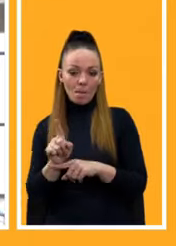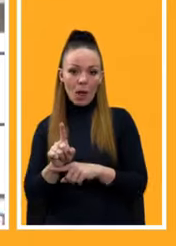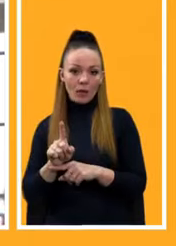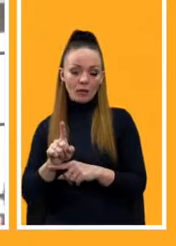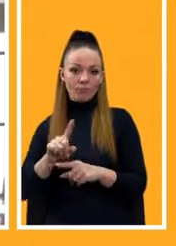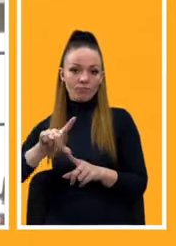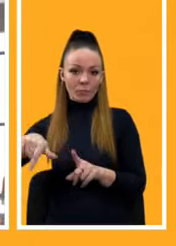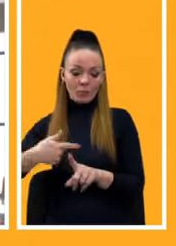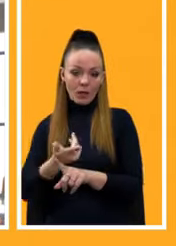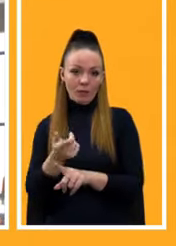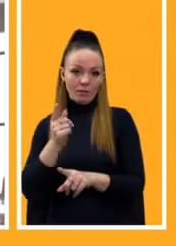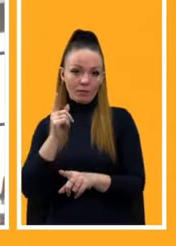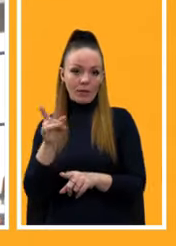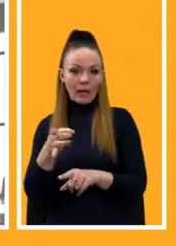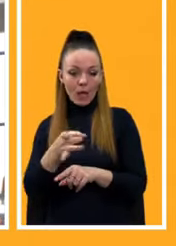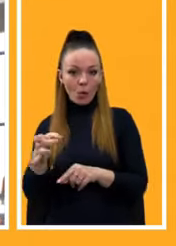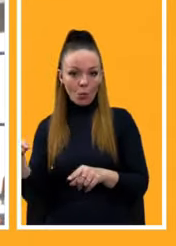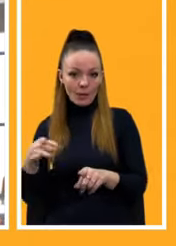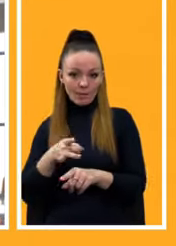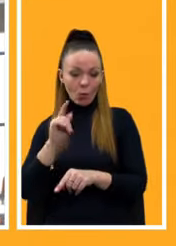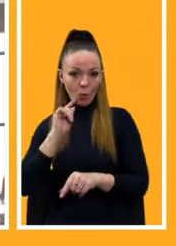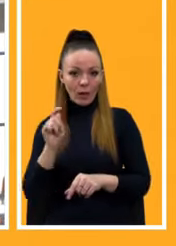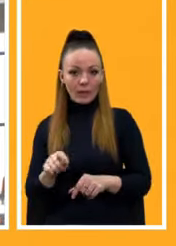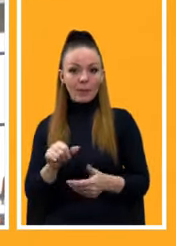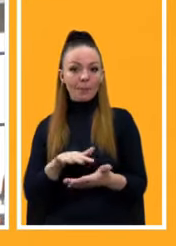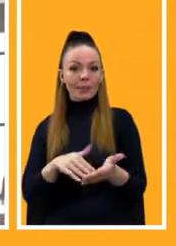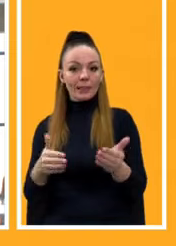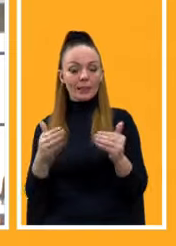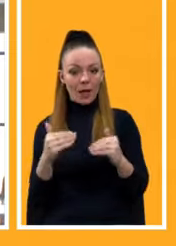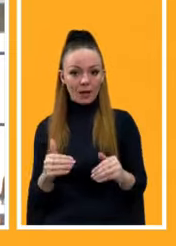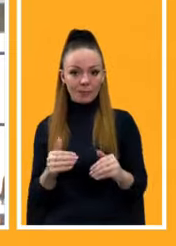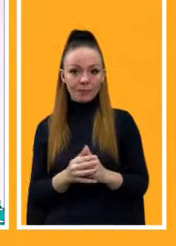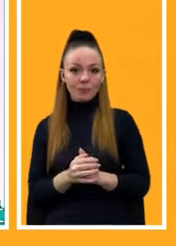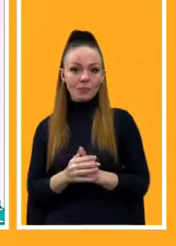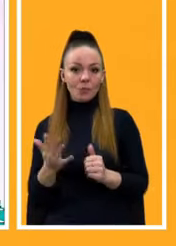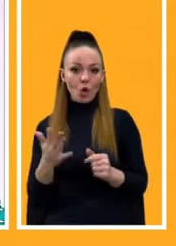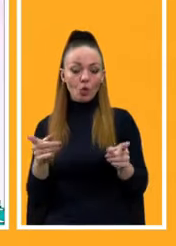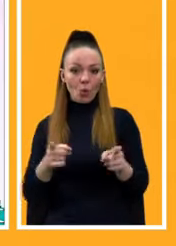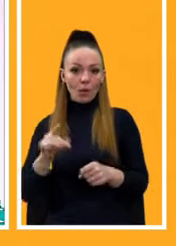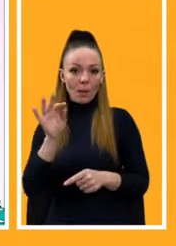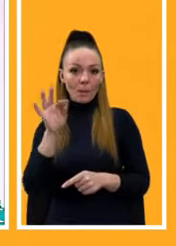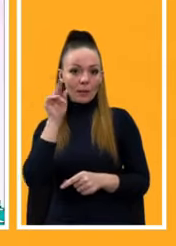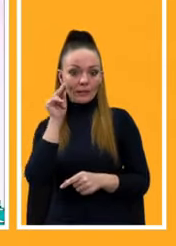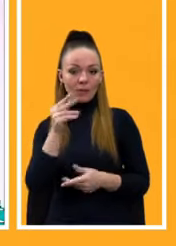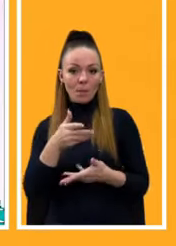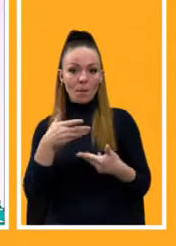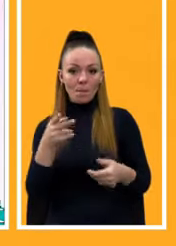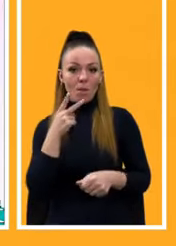регіонів України. Далі, якщо можна. Якщо коротко про цифри. Ми бачимо, що